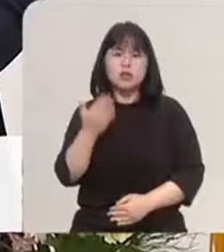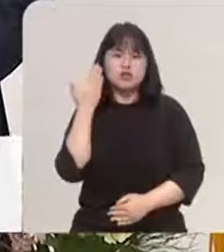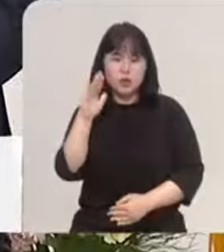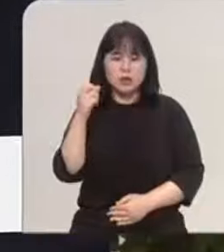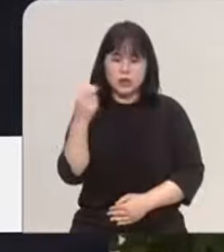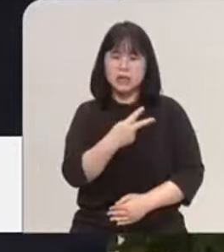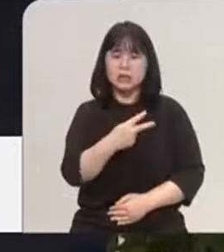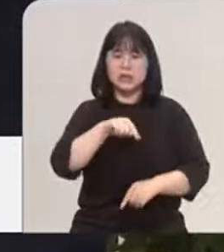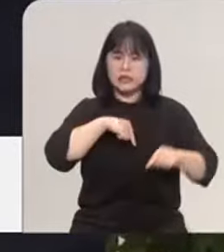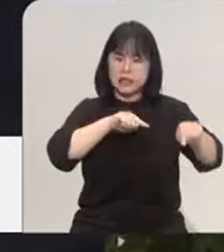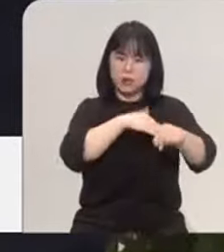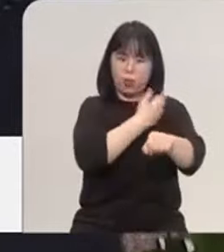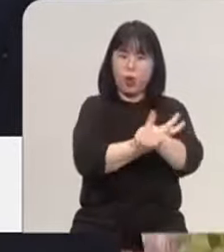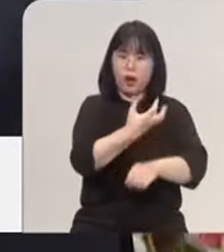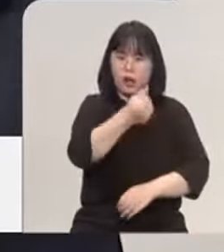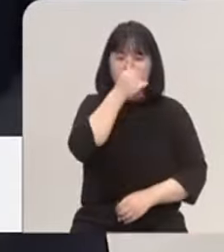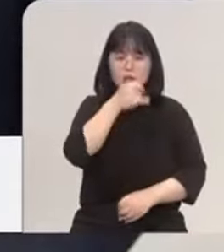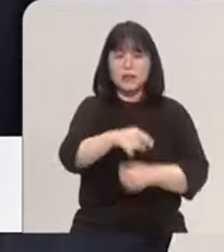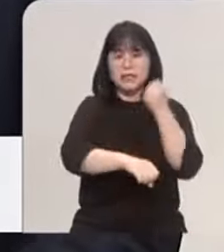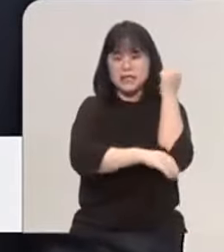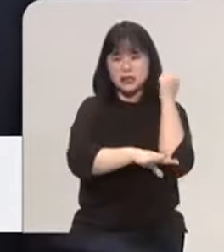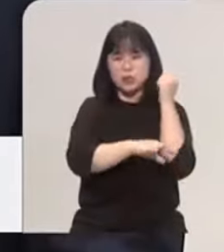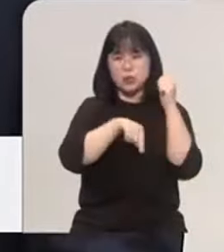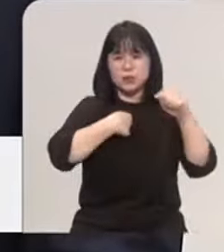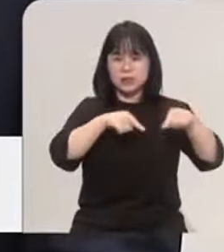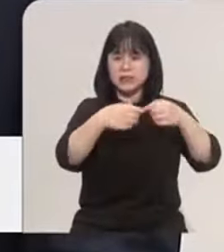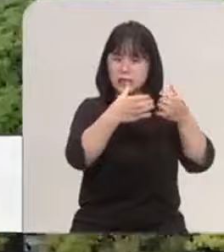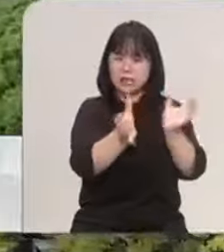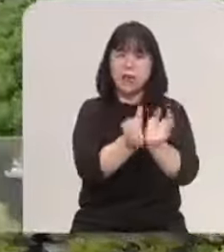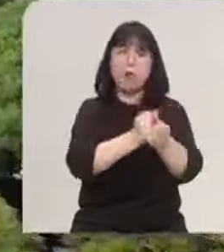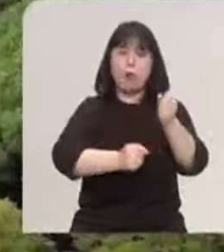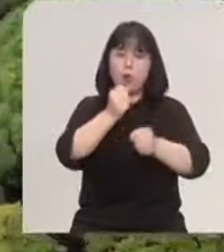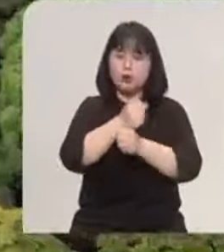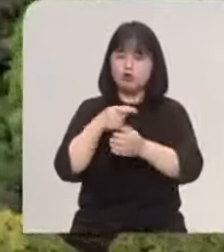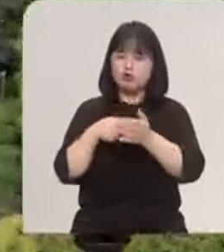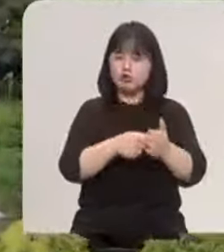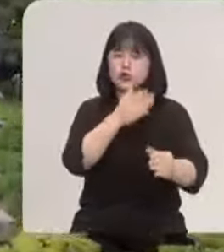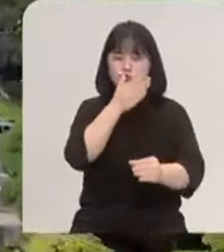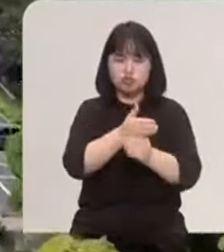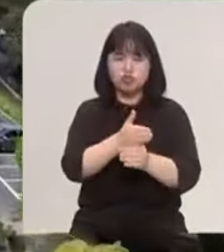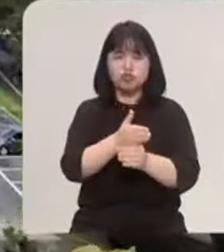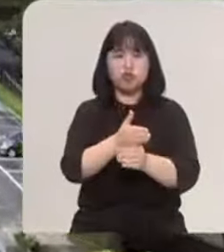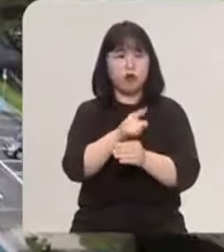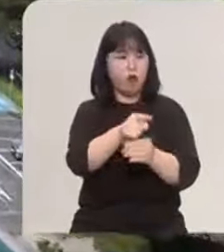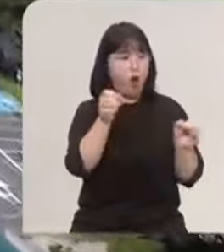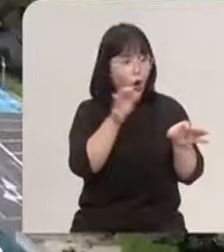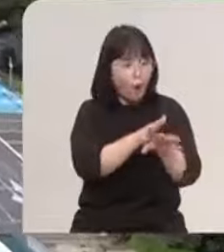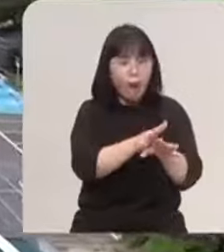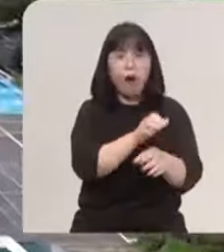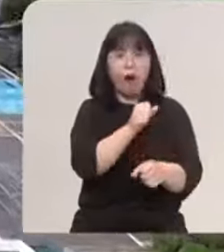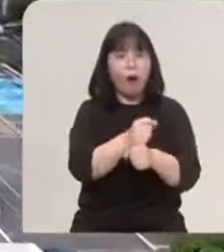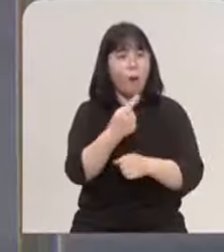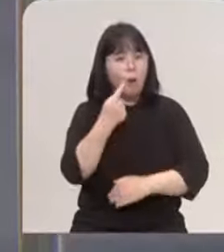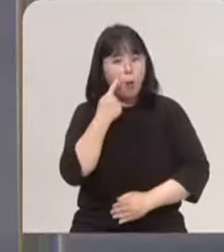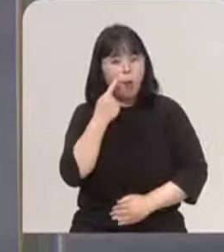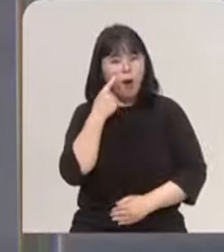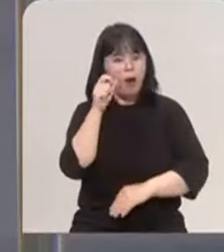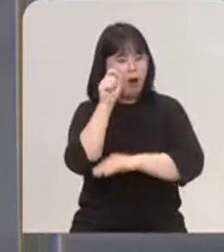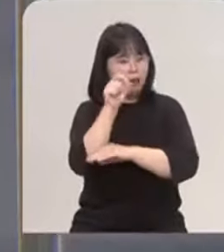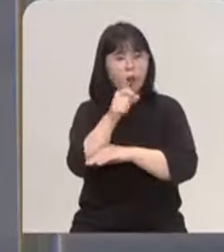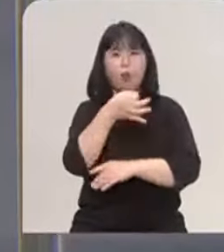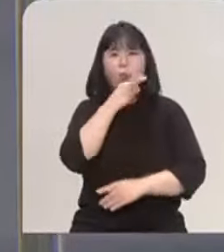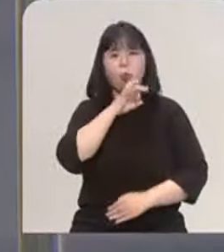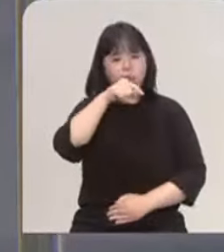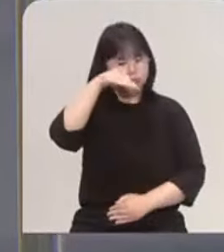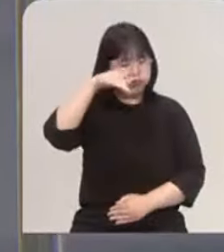자치권을 지닌 기초자치단체의 복원을 추진하고 있습니다. 기초자치단체를 없앴더니 오히려 행정의 효율 저하와